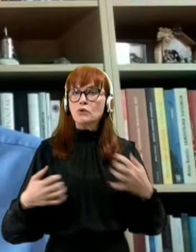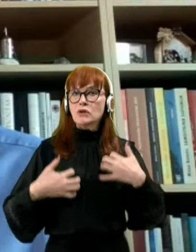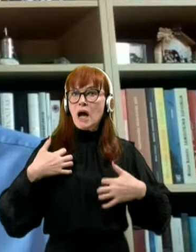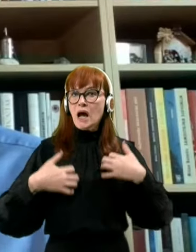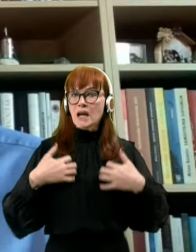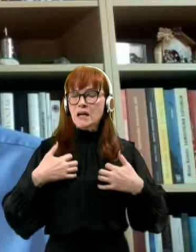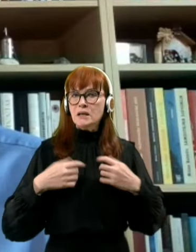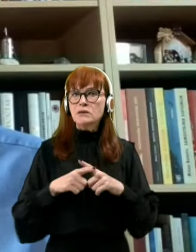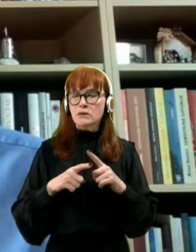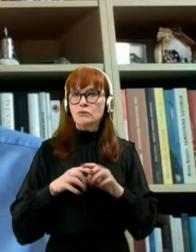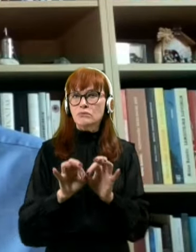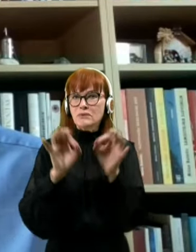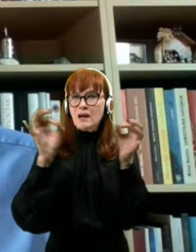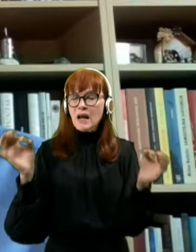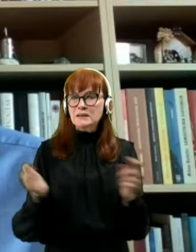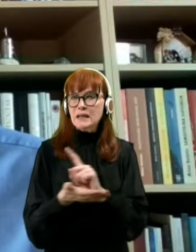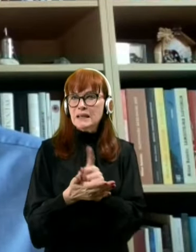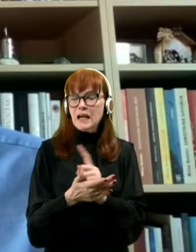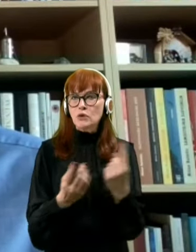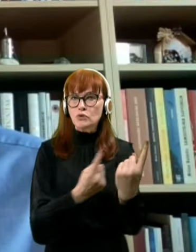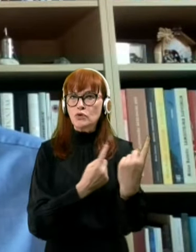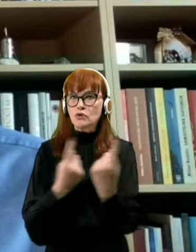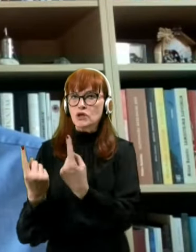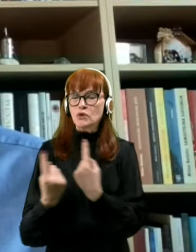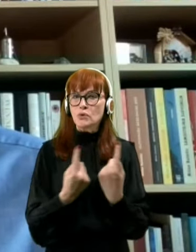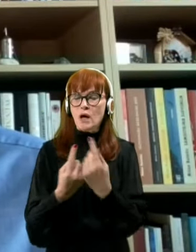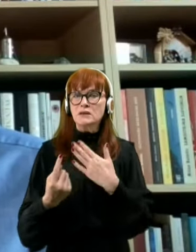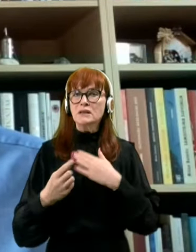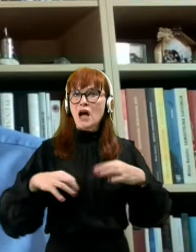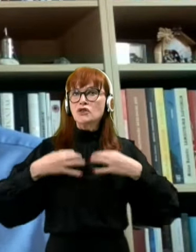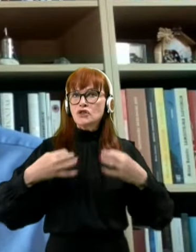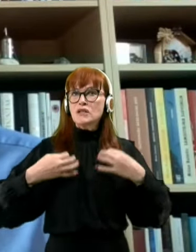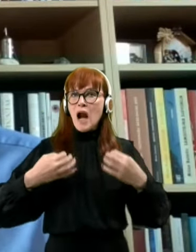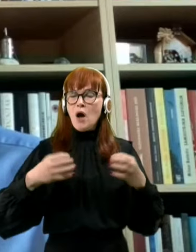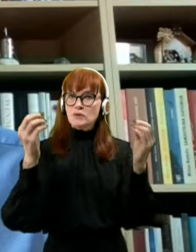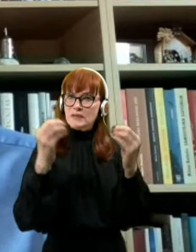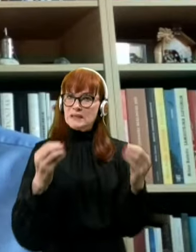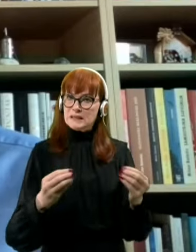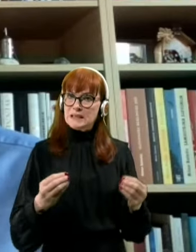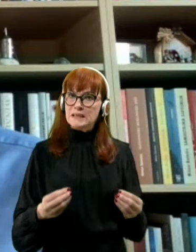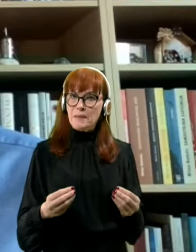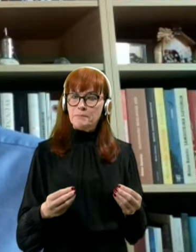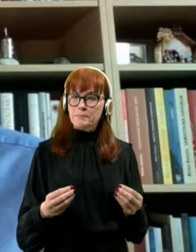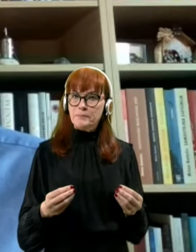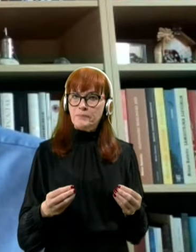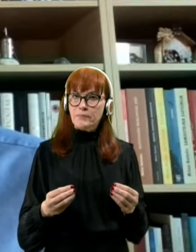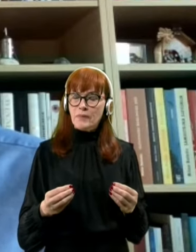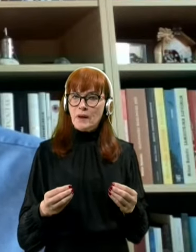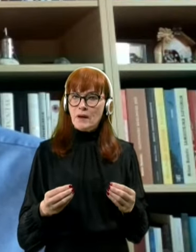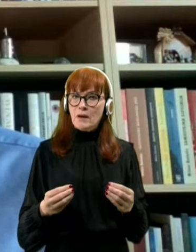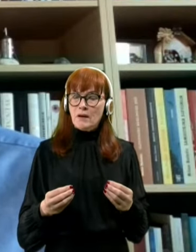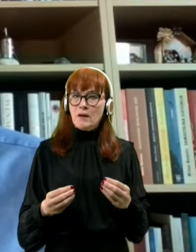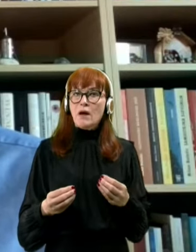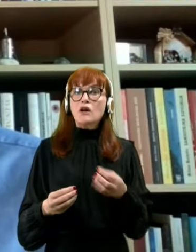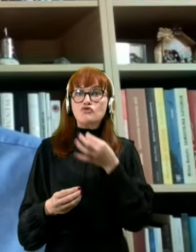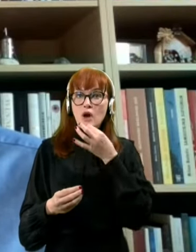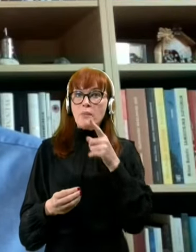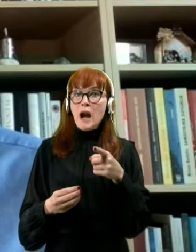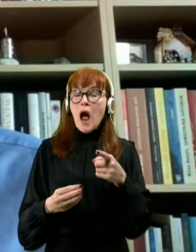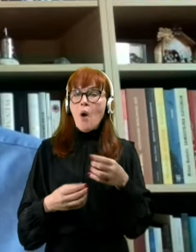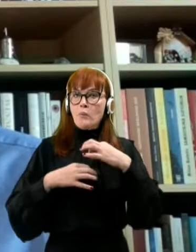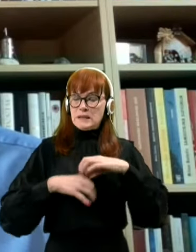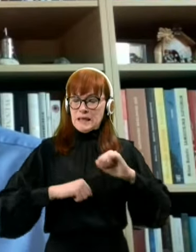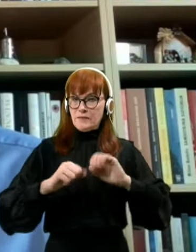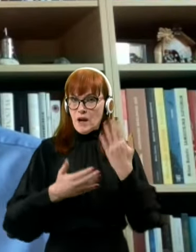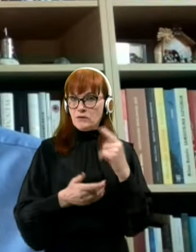tudi razgalila trenutno situacijo v našem zdravstvenem sistemu. Kljub temu, kot je predsednik Klale dajal,